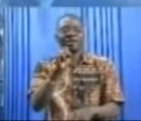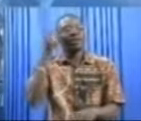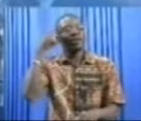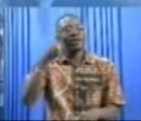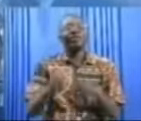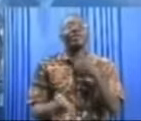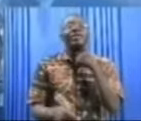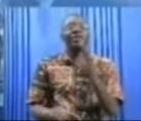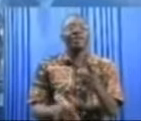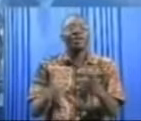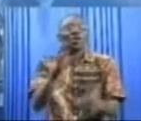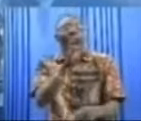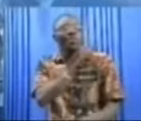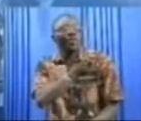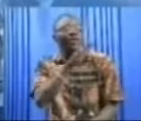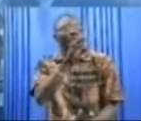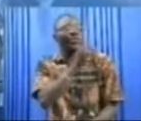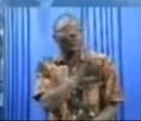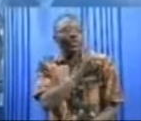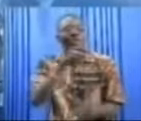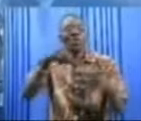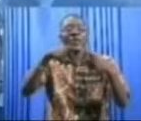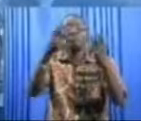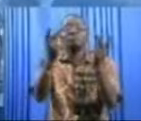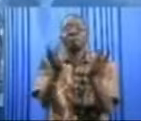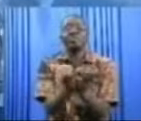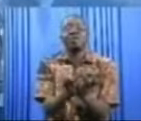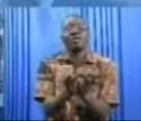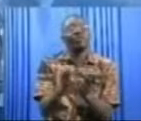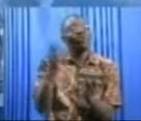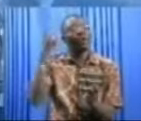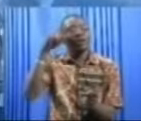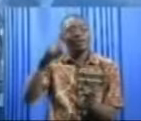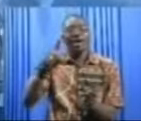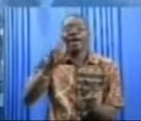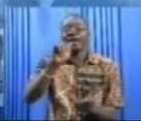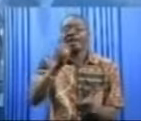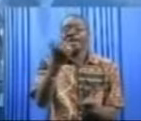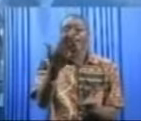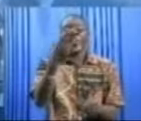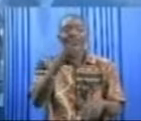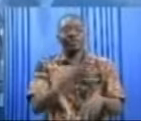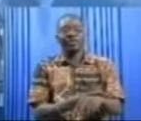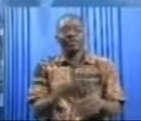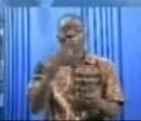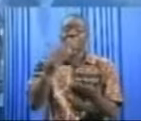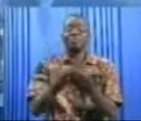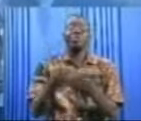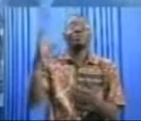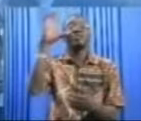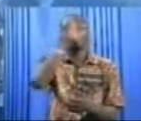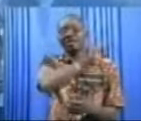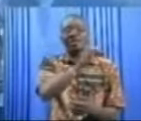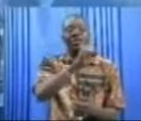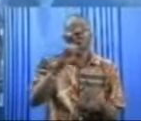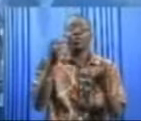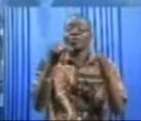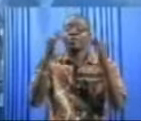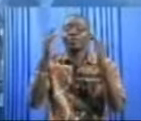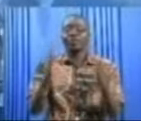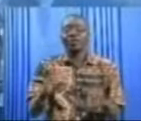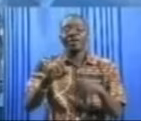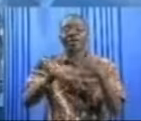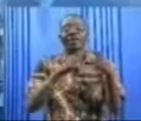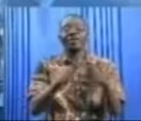on vous l'a dit, Modeste Wiedraogo vous propose un plateau aux environs de 15h. Bonne chance aux étalons. Quant à nous, on se